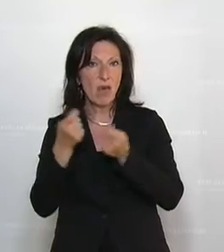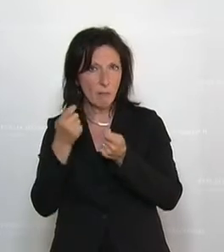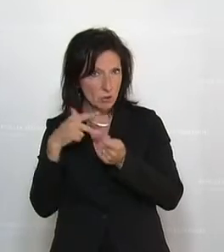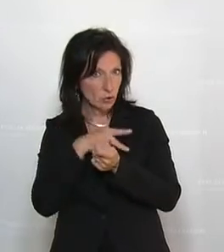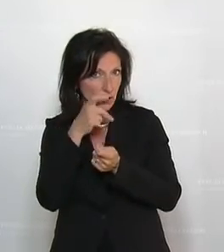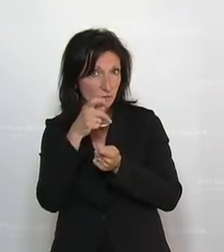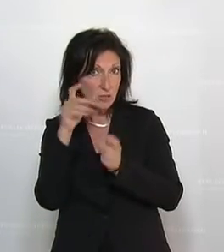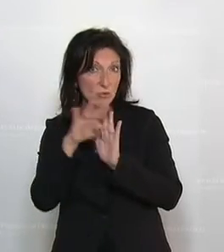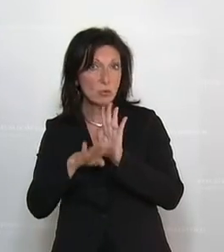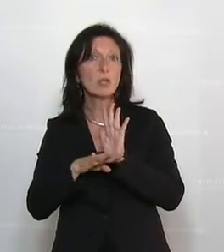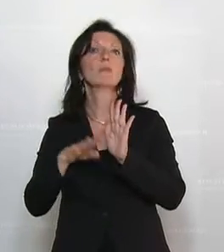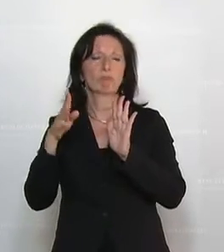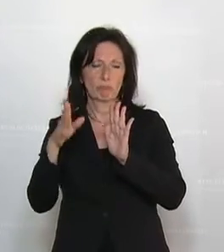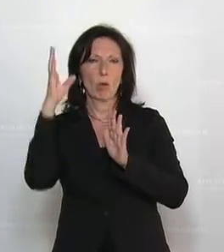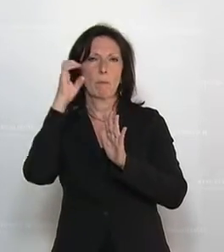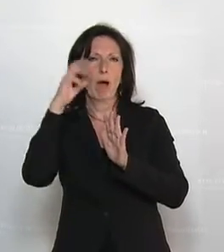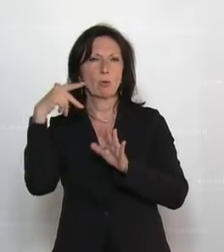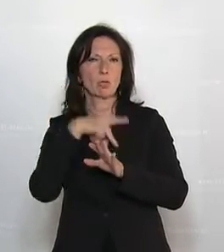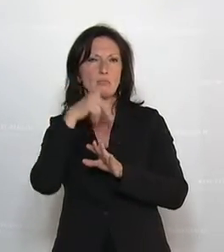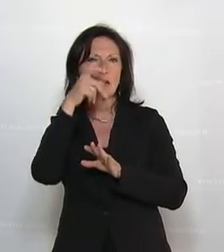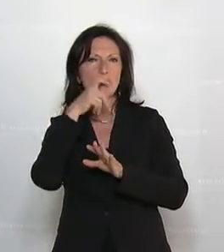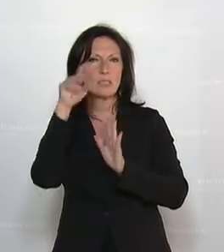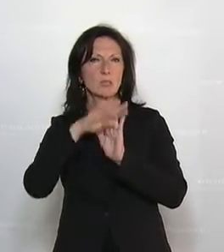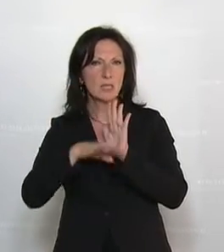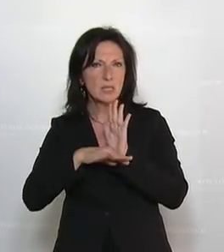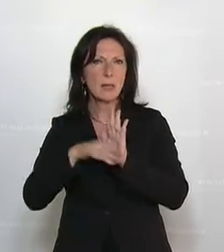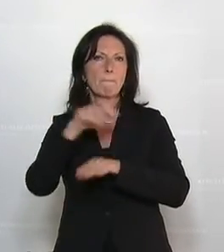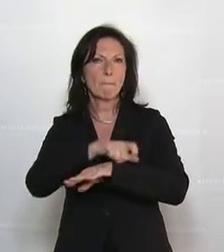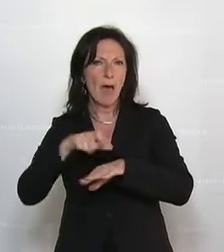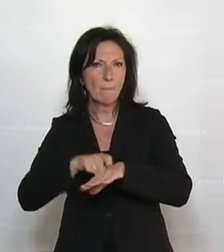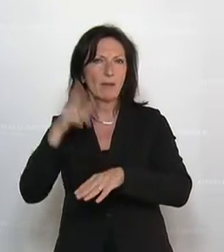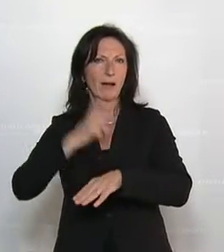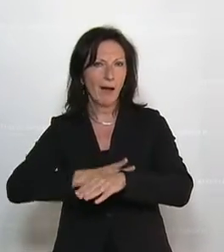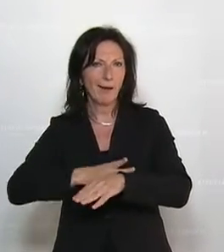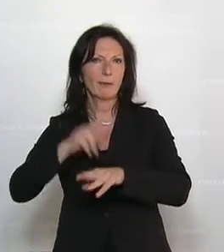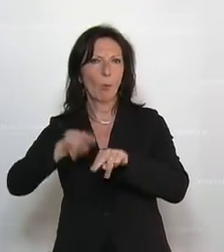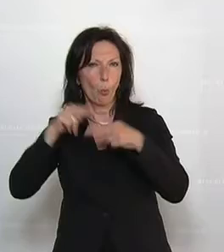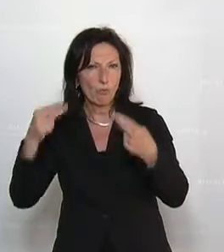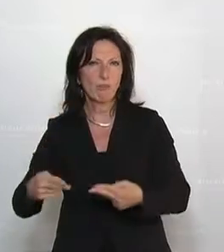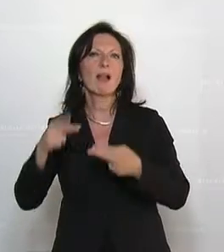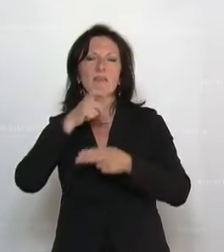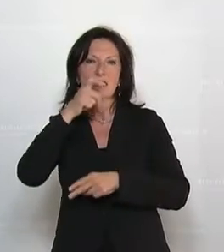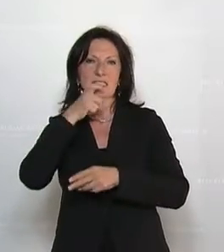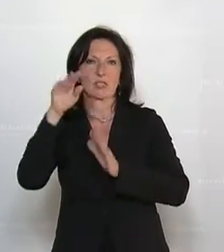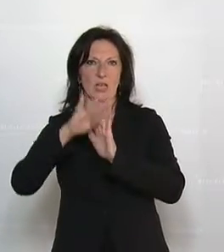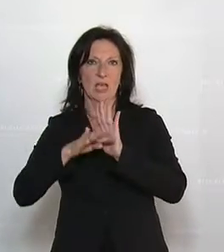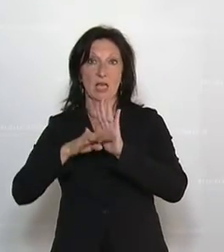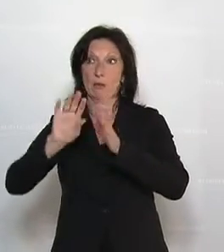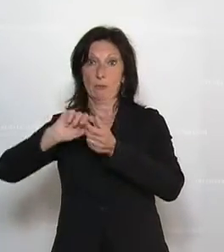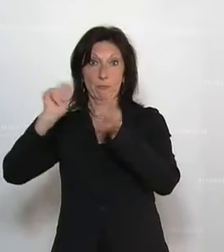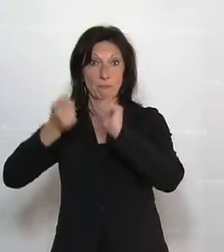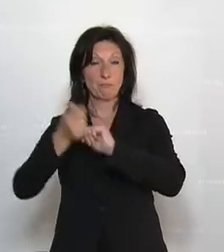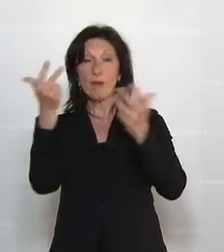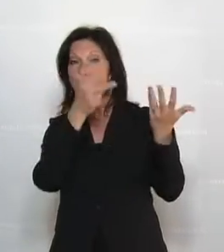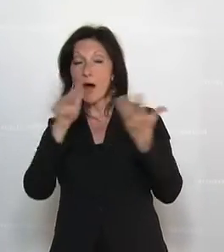Sozialversicherungsgesetz und das Bauernsozialversicherungsgesetz und das Beamtenkranken- und Unfallversicherungsgesetz geändert werden, in